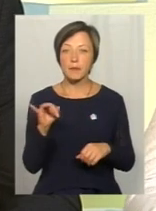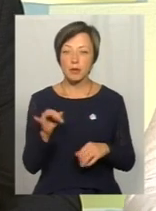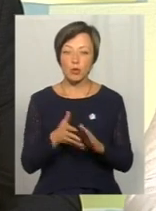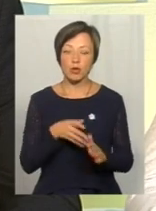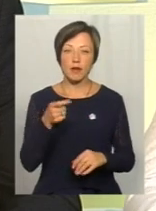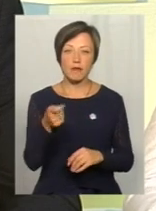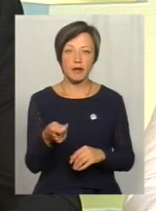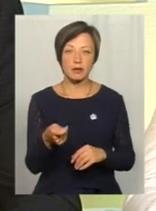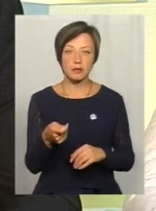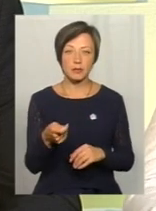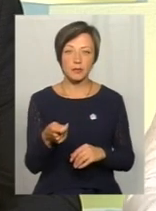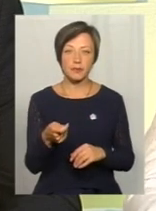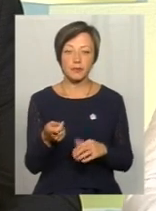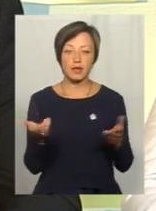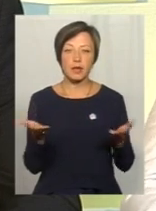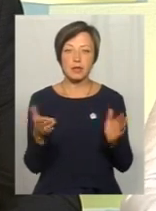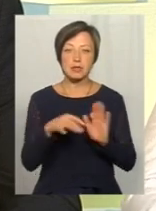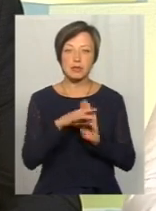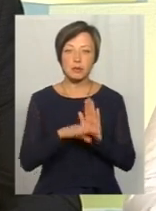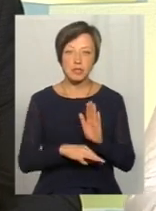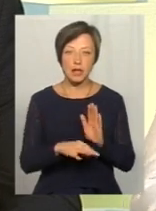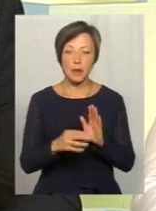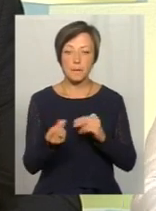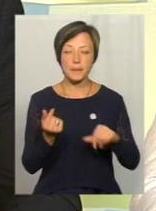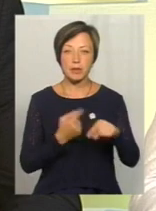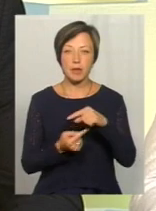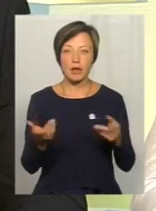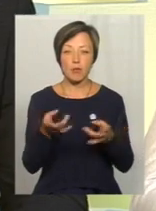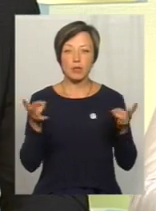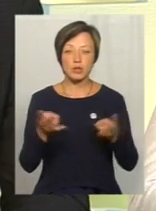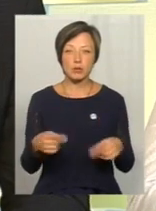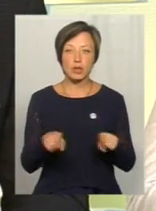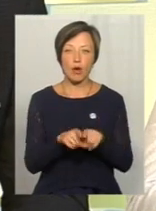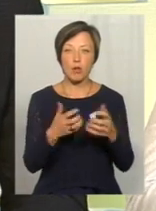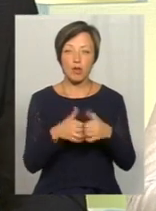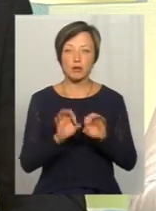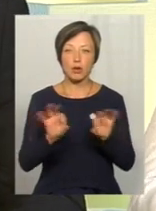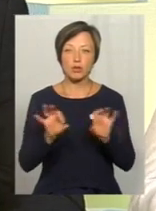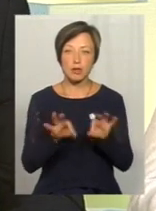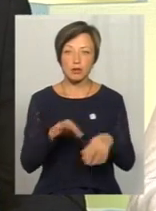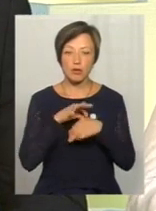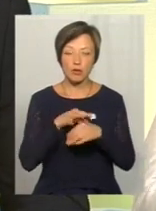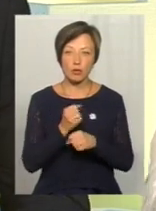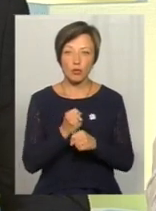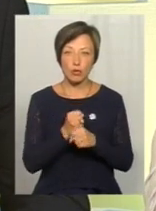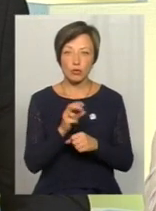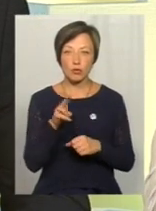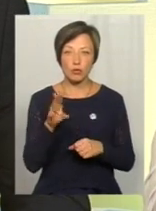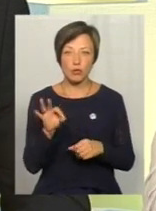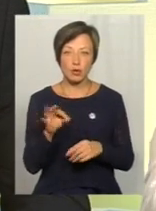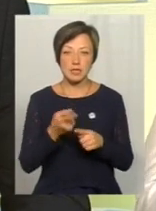подавати якісь списки підприємців, яким потрібно таке обладнання, роз'яснювально проводити роботу по